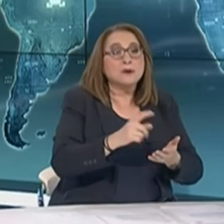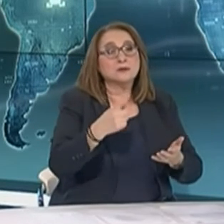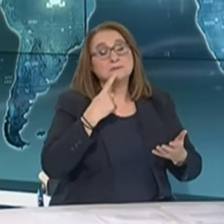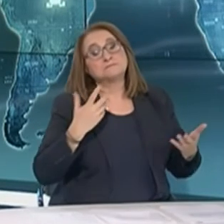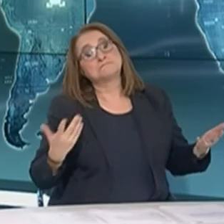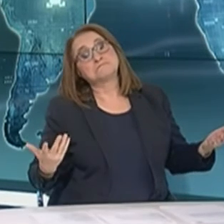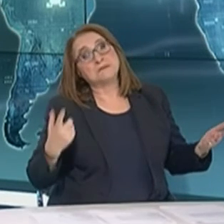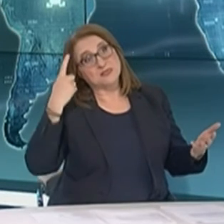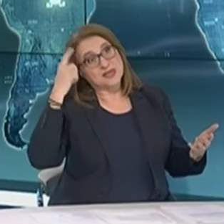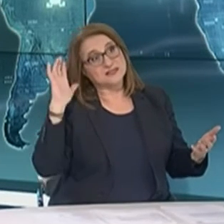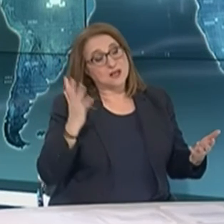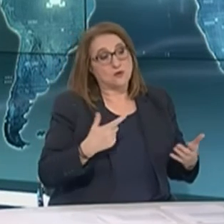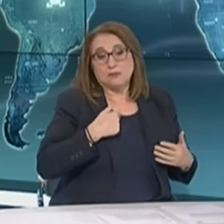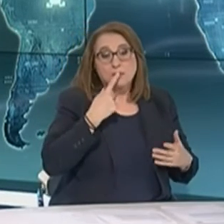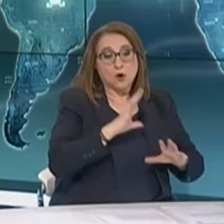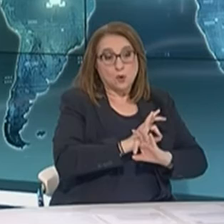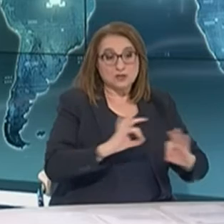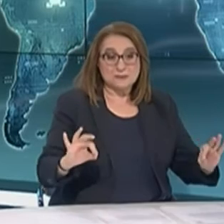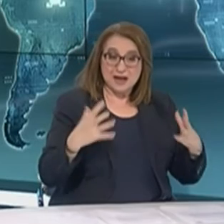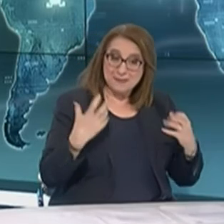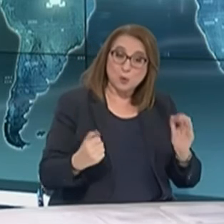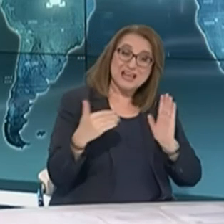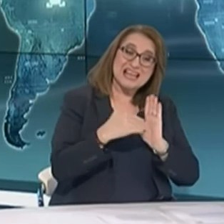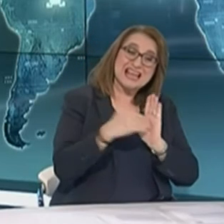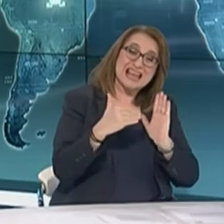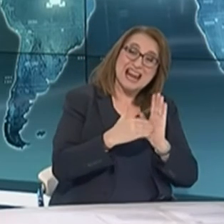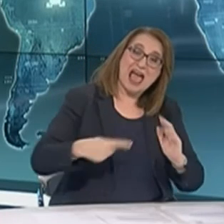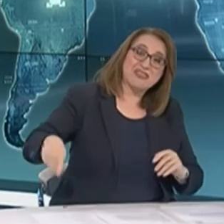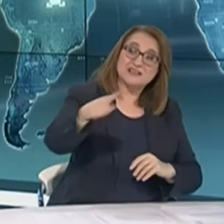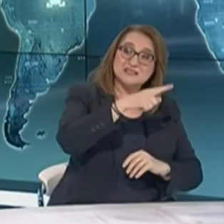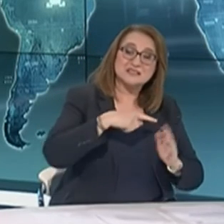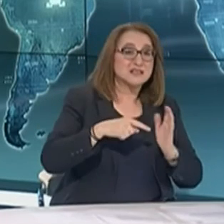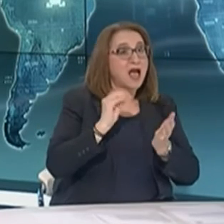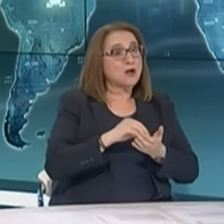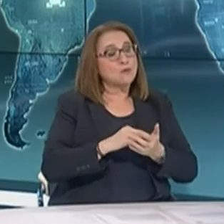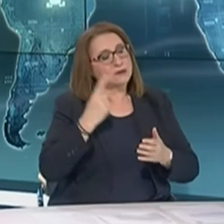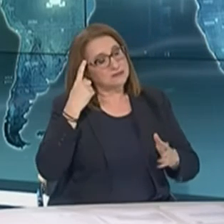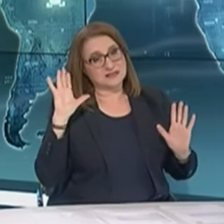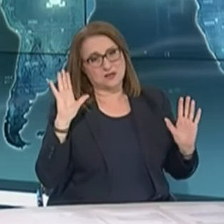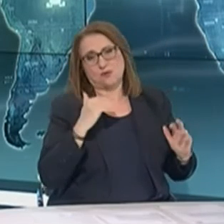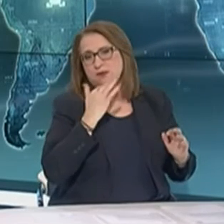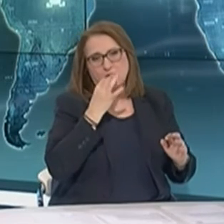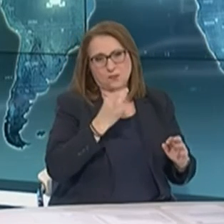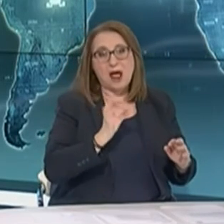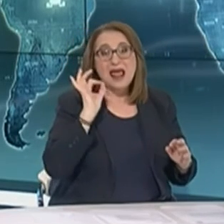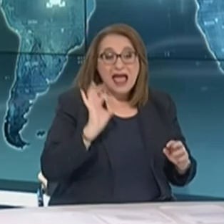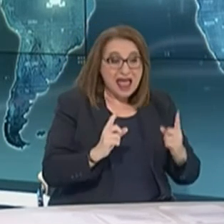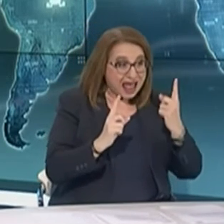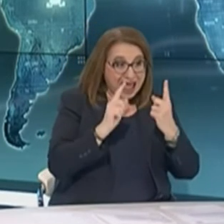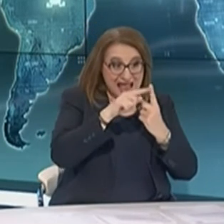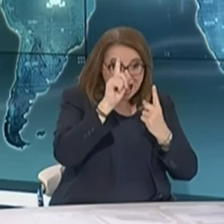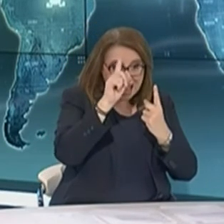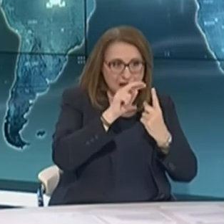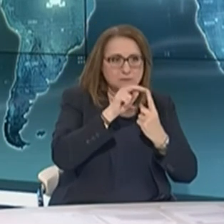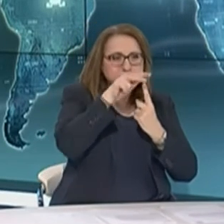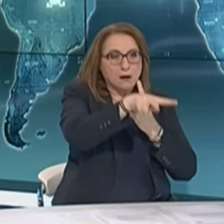44 σε χιλιάδες. Δεν μπορούμε να το πούμε με τίποτε αυτό. Αυτό που μπορούμε να πούμε ότι κάθε ένα από αυτά τα κρούσματα, κάθε πέντε μέρες δίνει